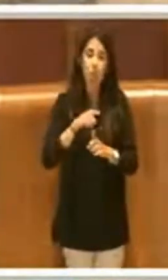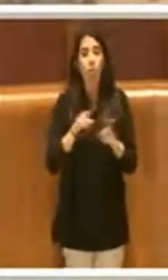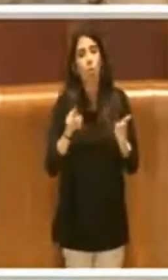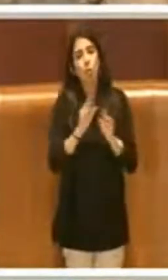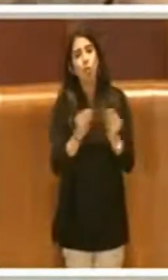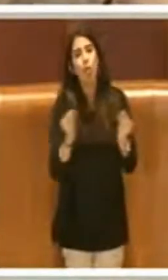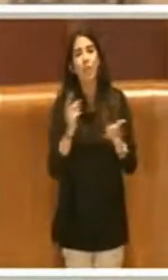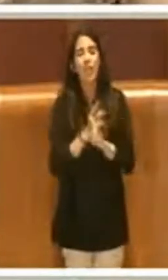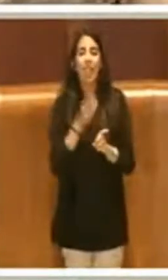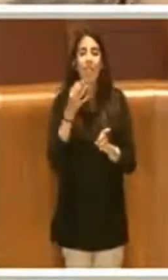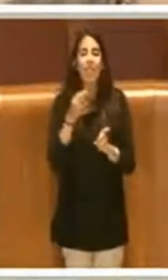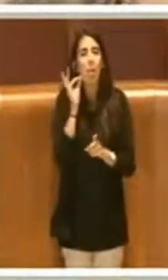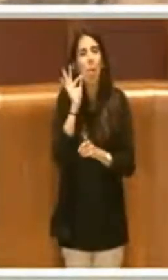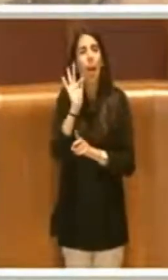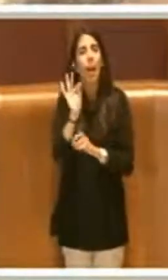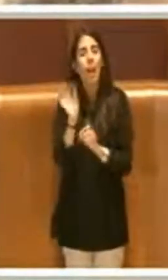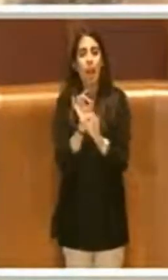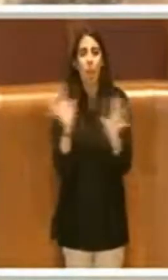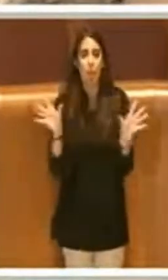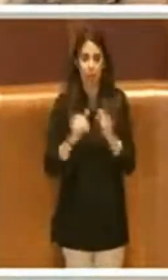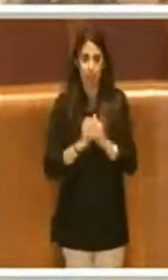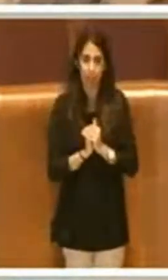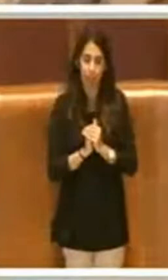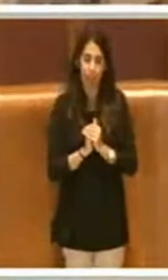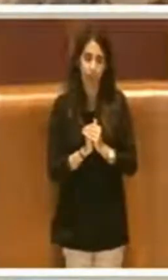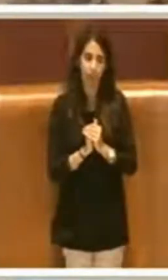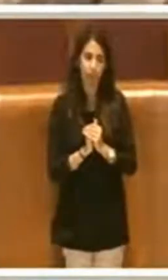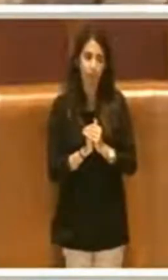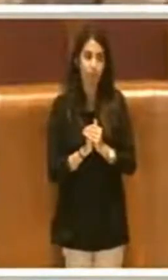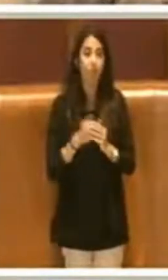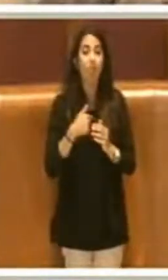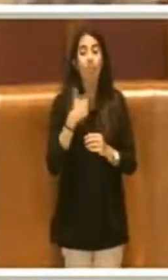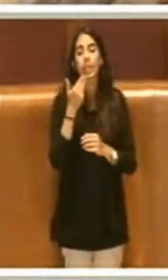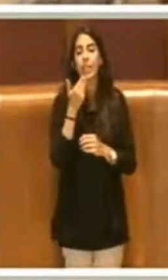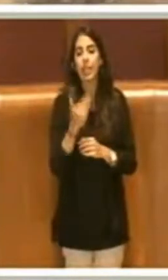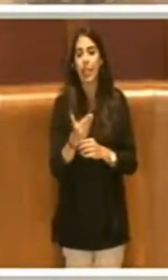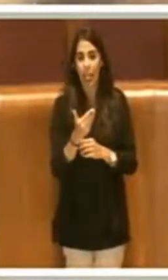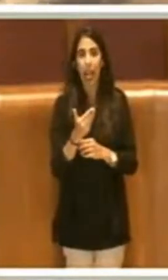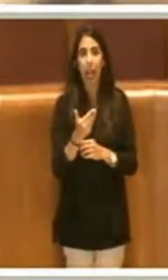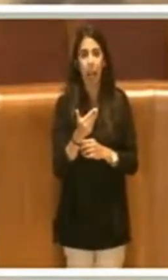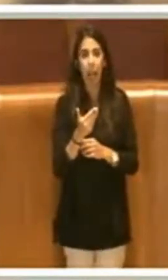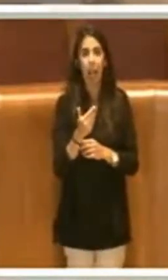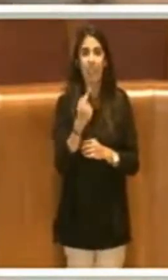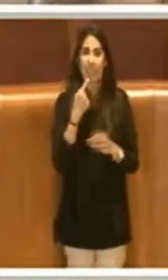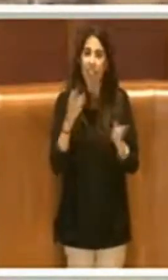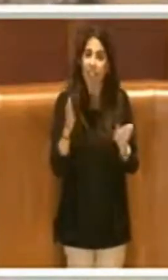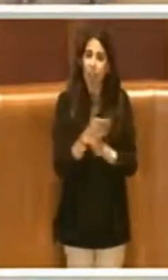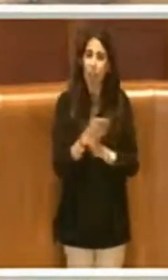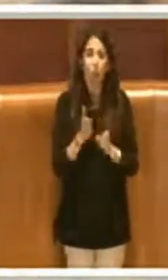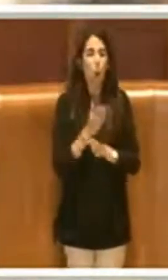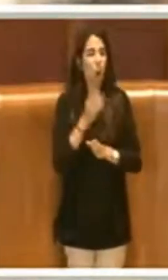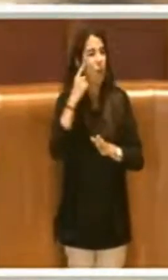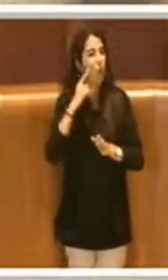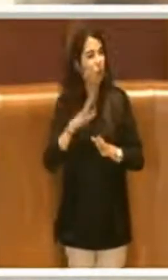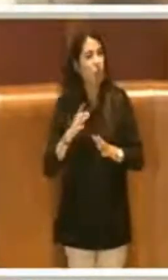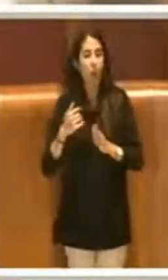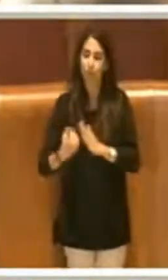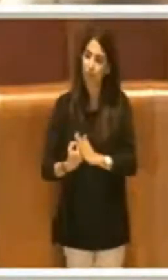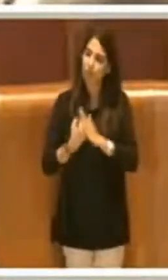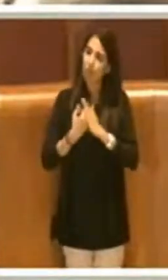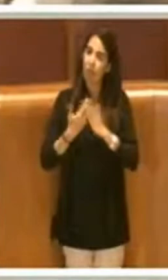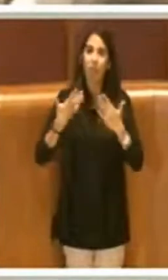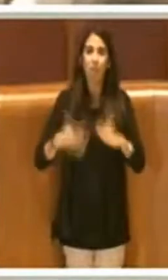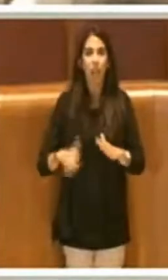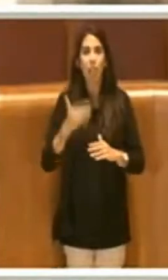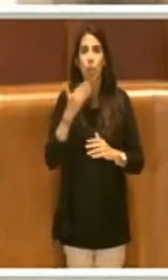Ringrazio tutti coloro che so che hanno sostenuto anche una petizione